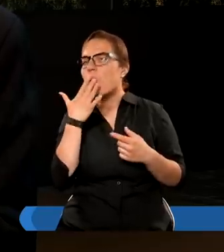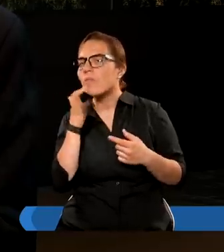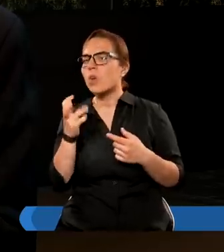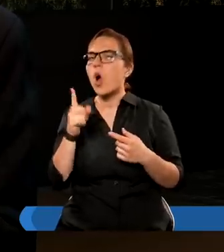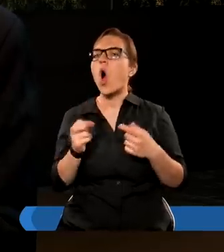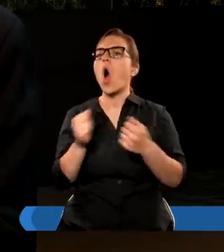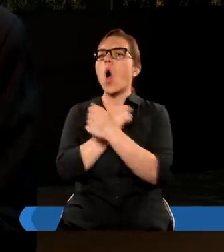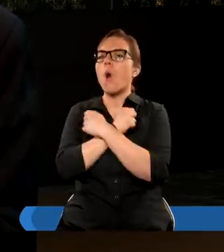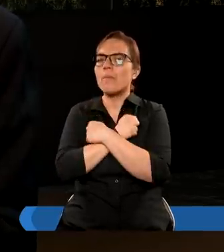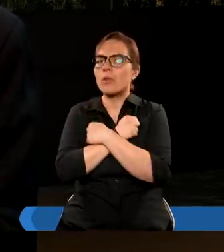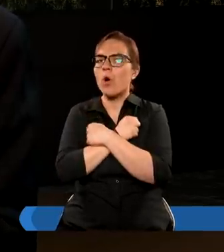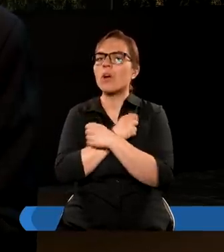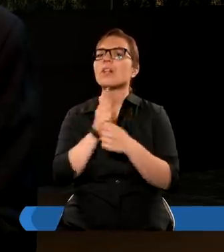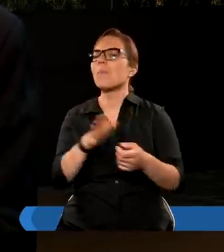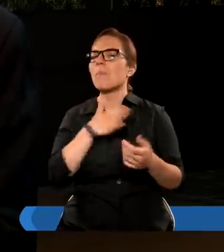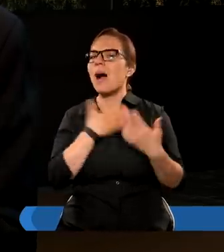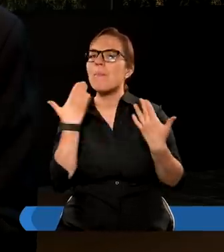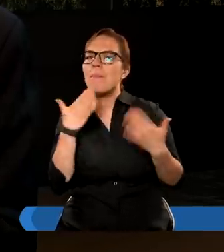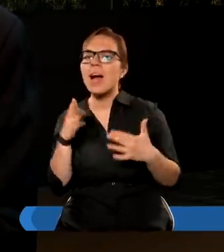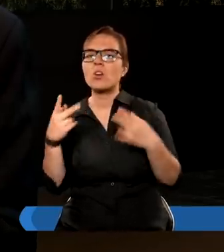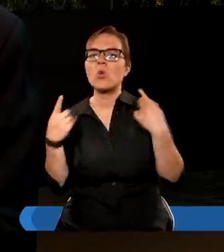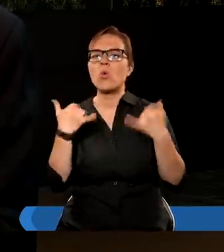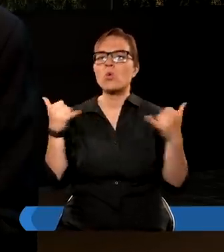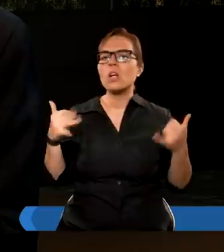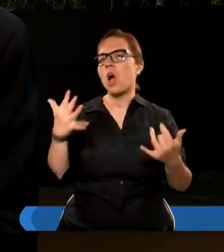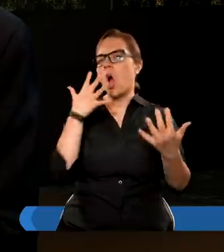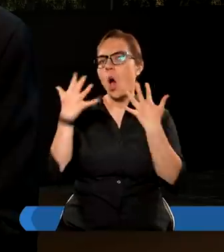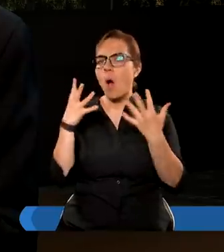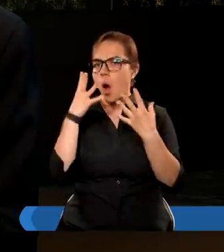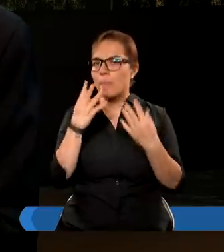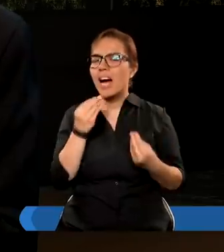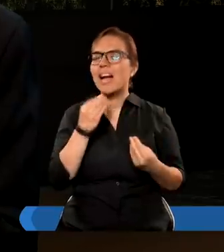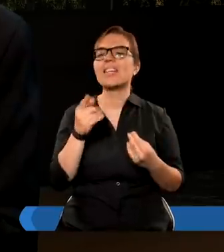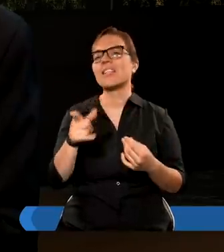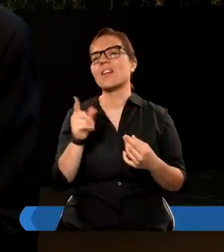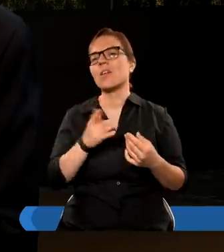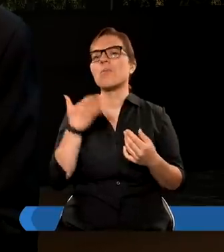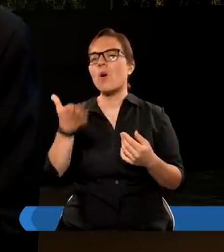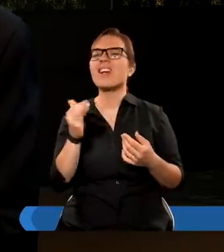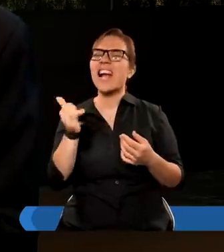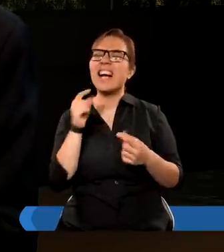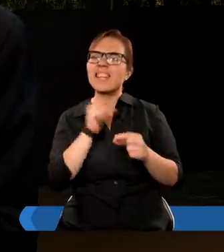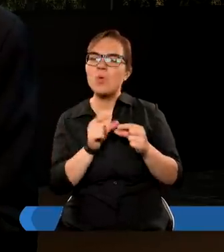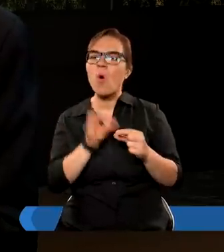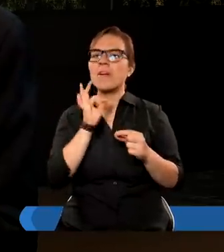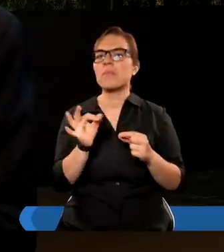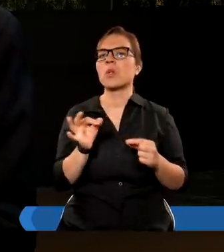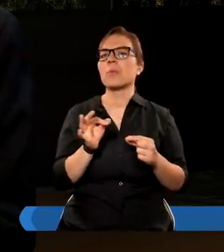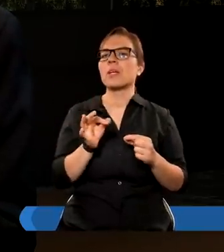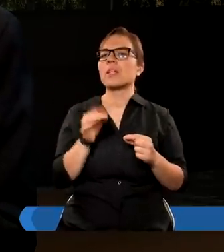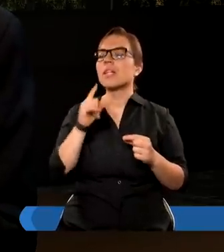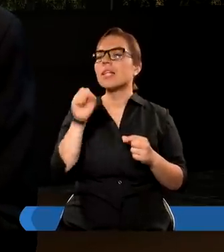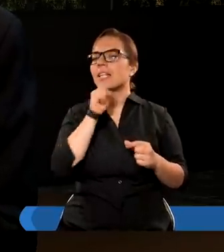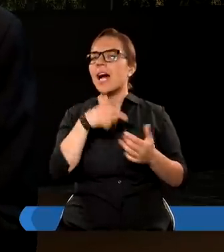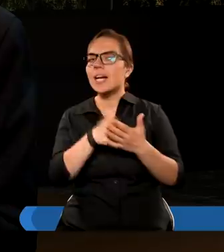miłości, miłość ma bardzo różne obrazy. Nieraz miłość jest podaniem ręki, nieraz jest podaniem, jest dobrym słowem. I kiedy byśmy popatrzyli na